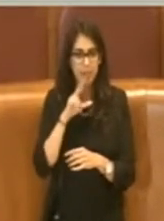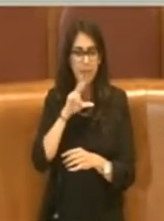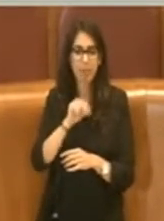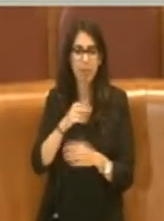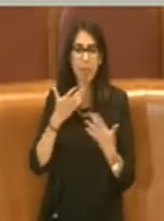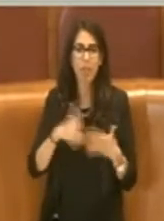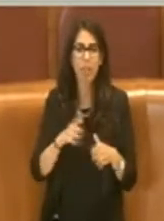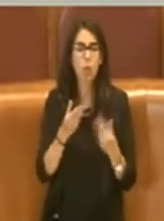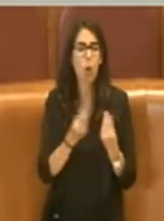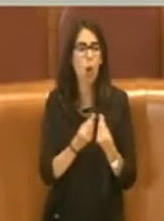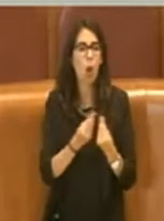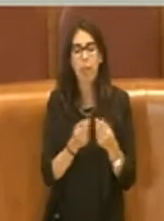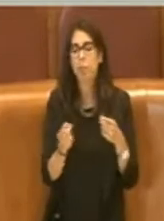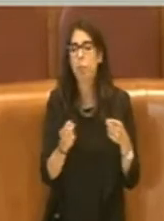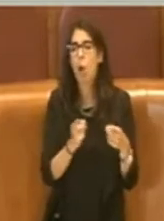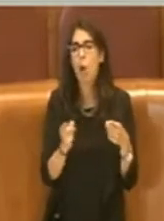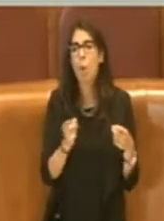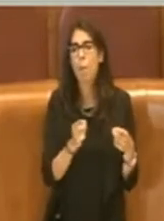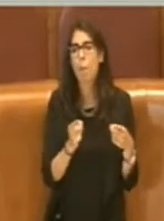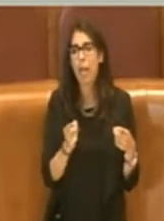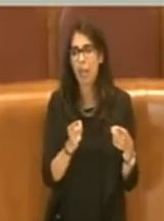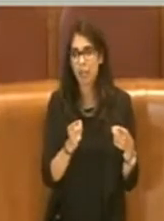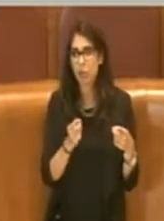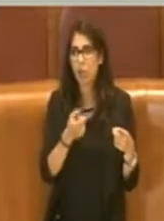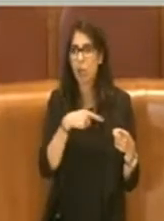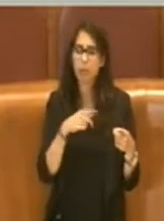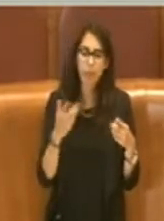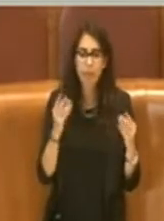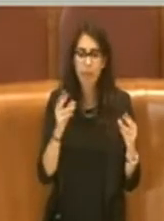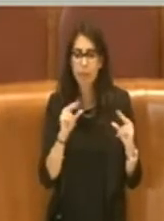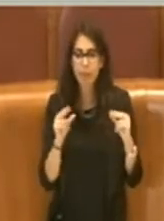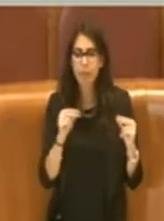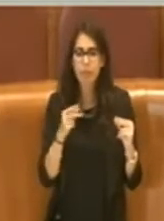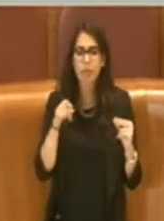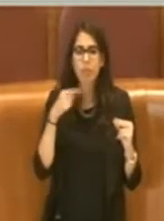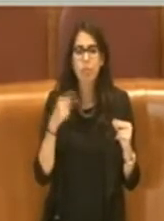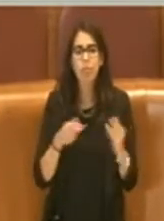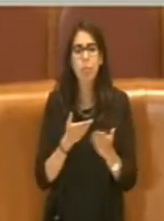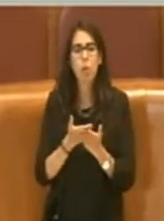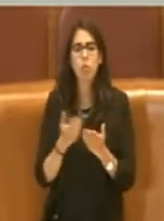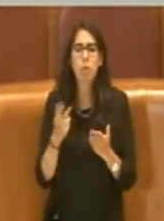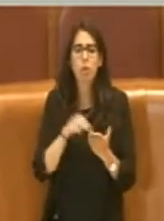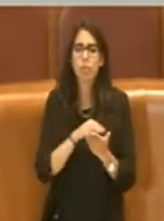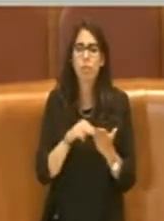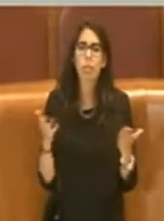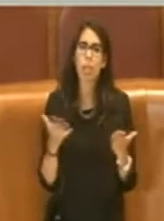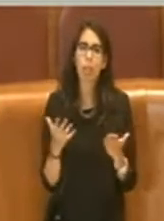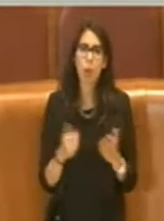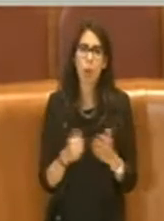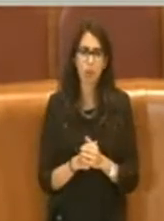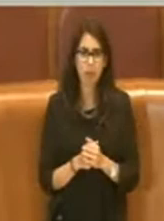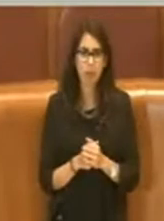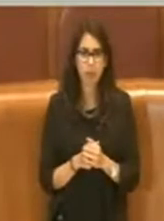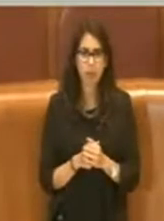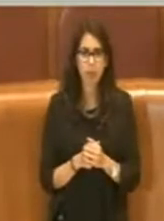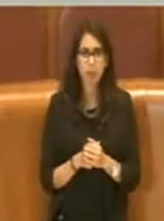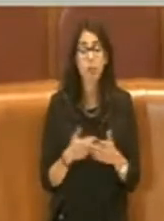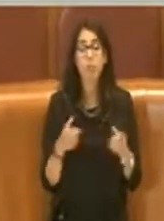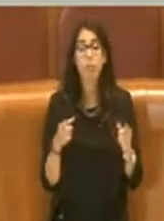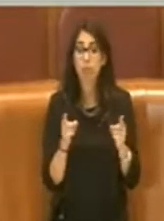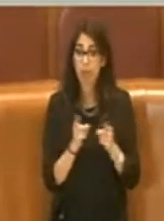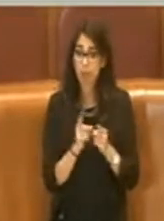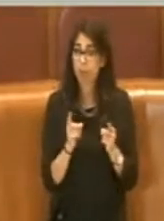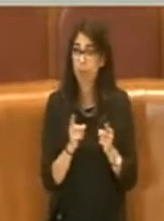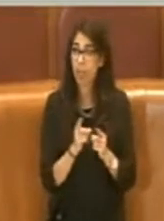ritrovati a decidere su cosa votare poi in fin dei conti su questa mozione e brevemente seppur